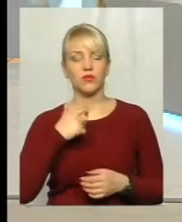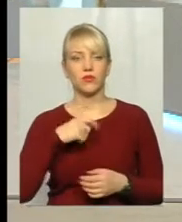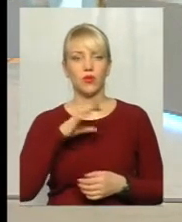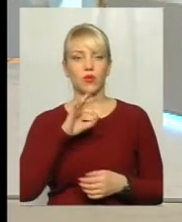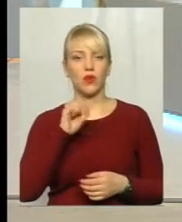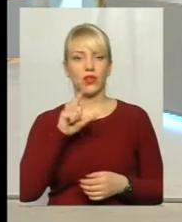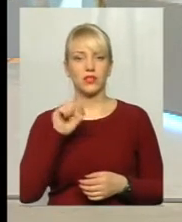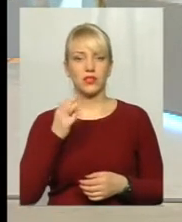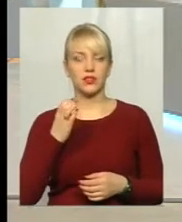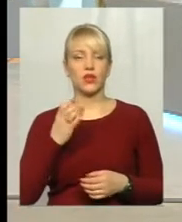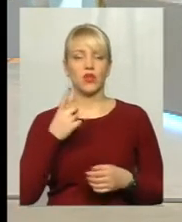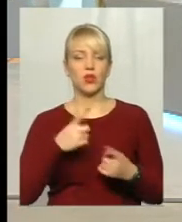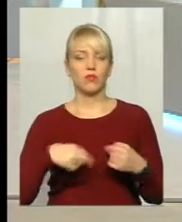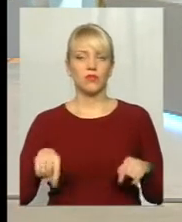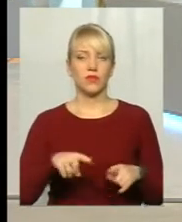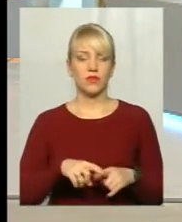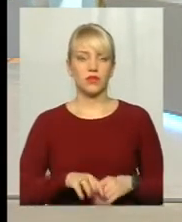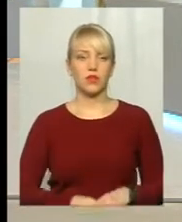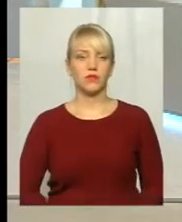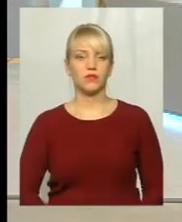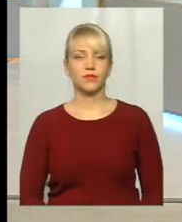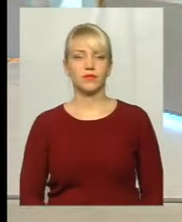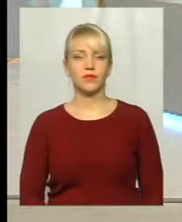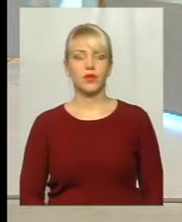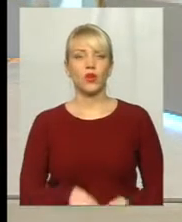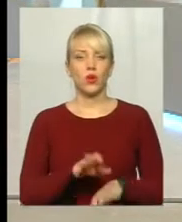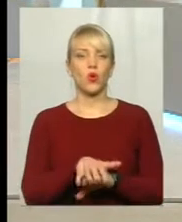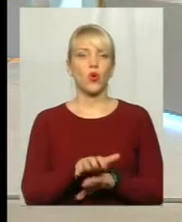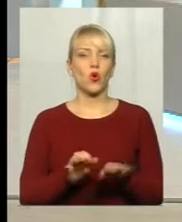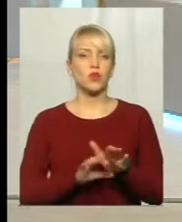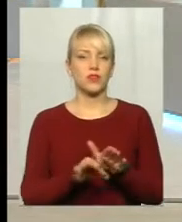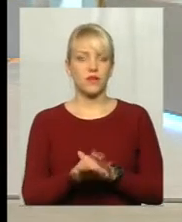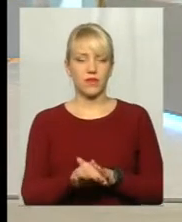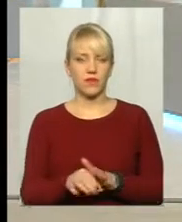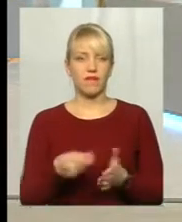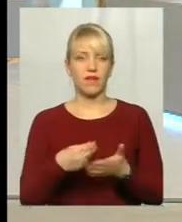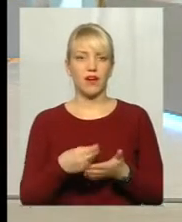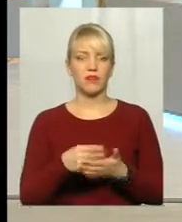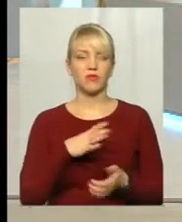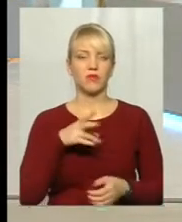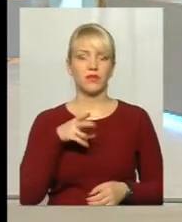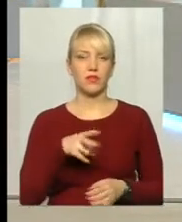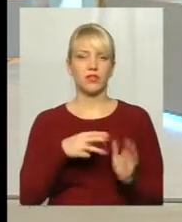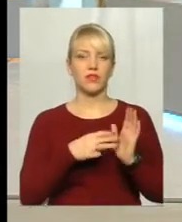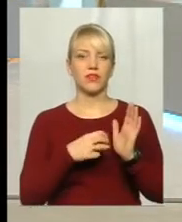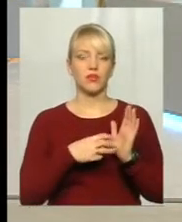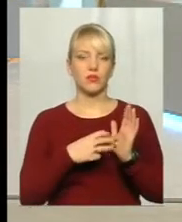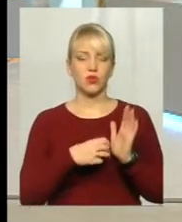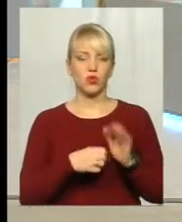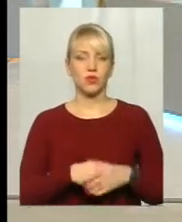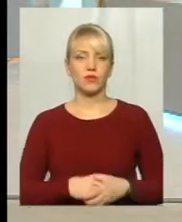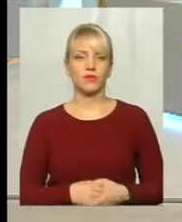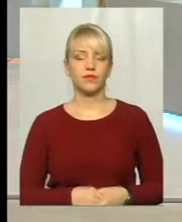Адісі, в одному звіті, вони були його називати, кросівки. У Адісі була 2800 тисяч гривень.